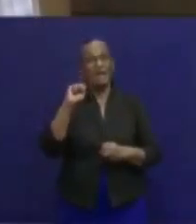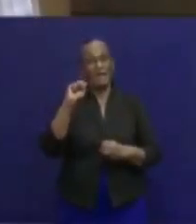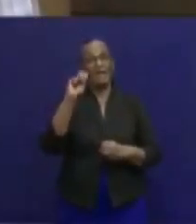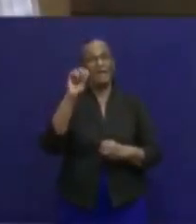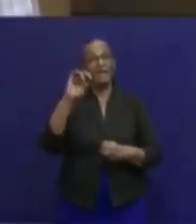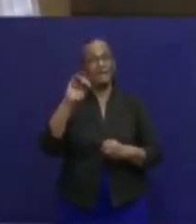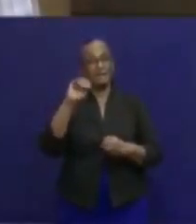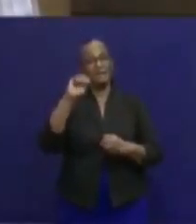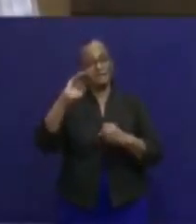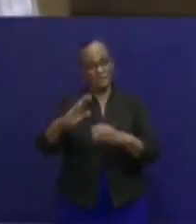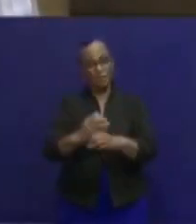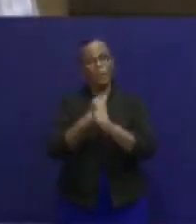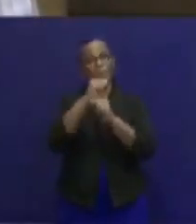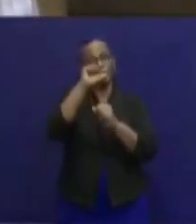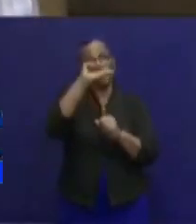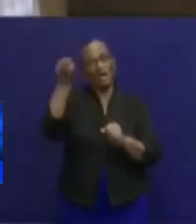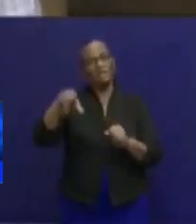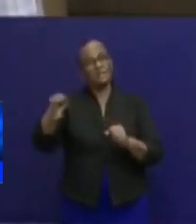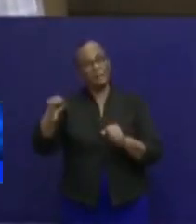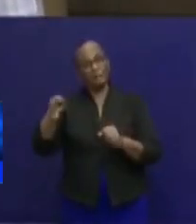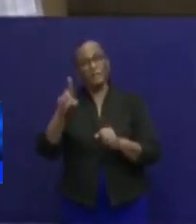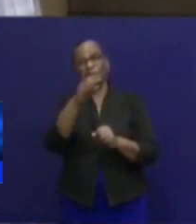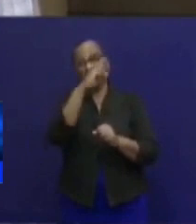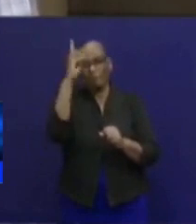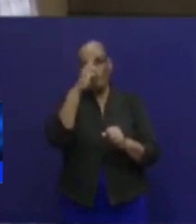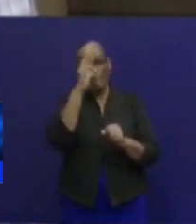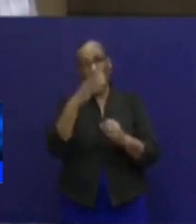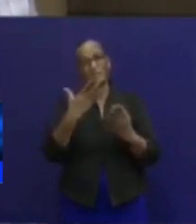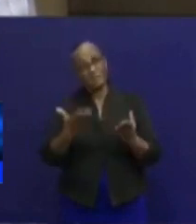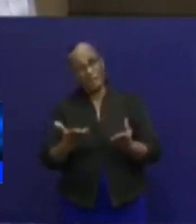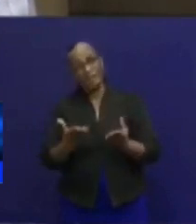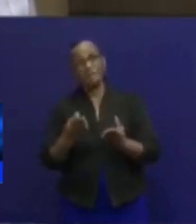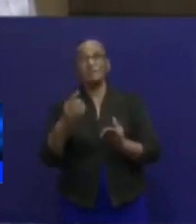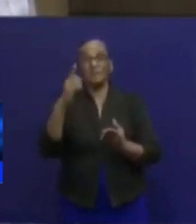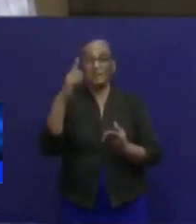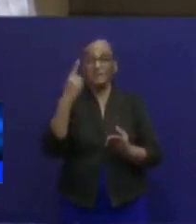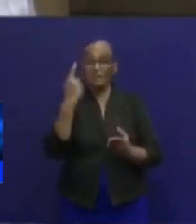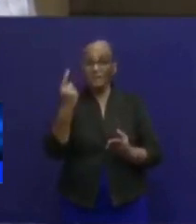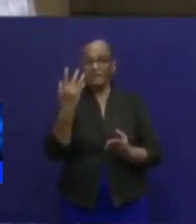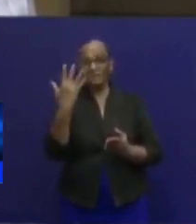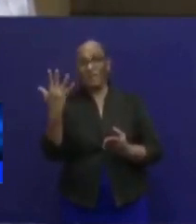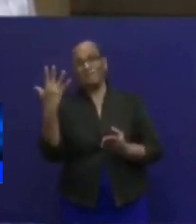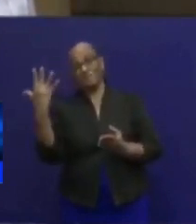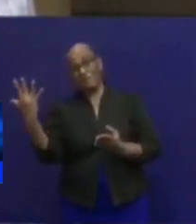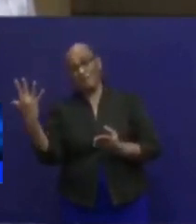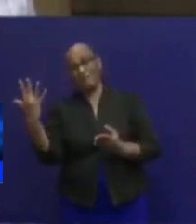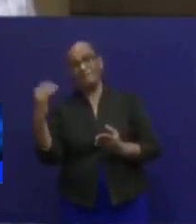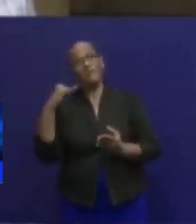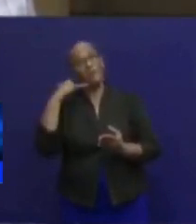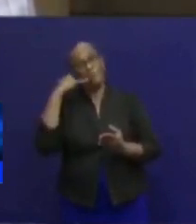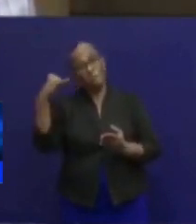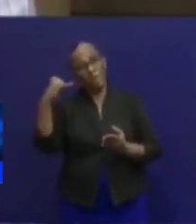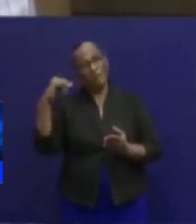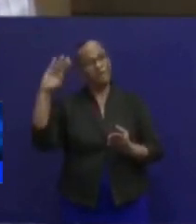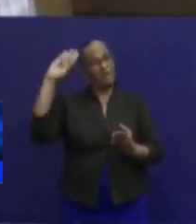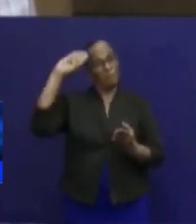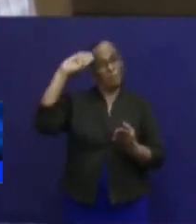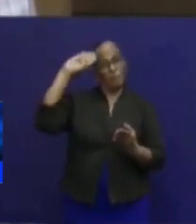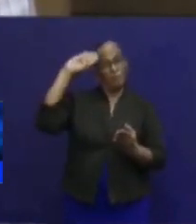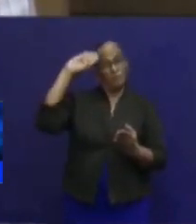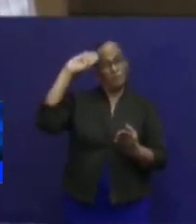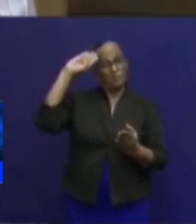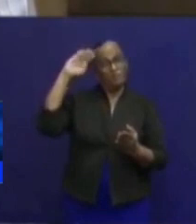Daarvoor zullen we u vragen om 115 te bellen, dat is de command center van de politie,